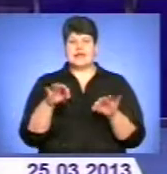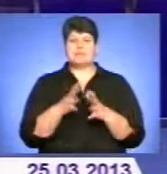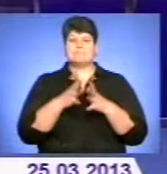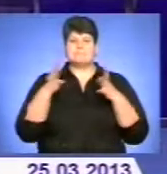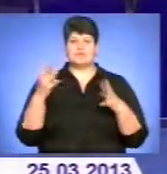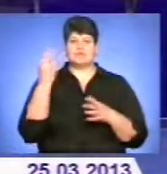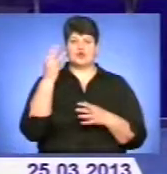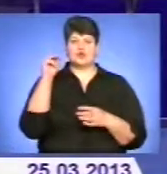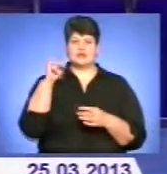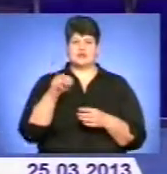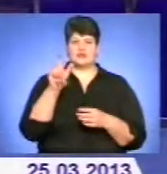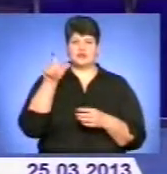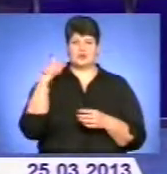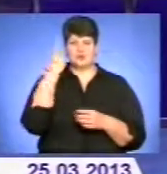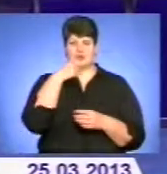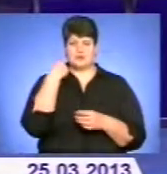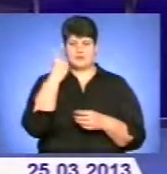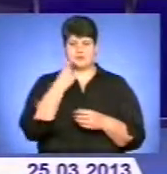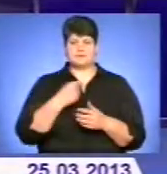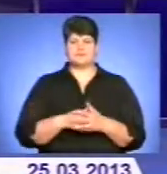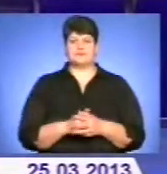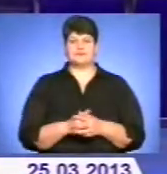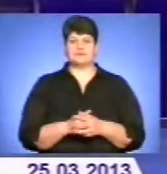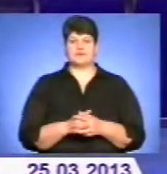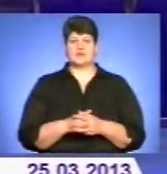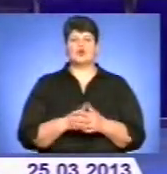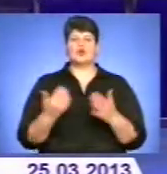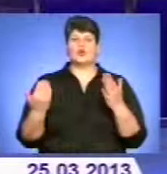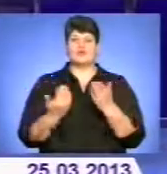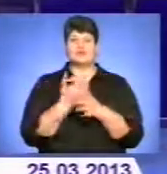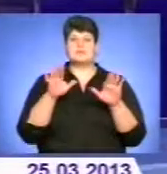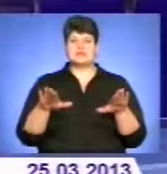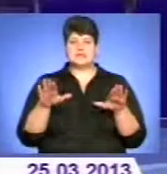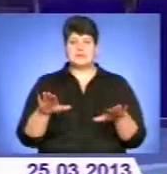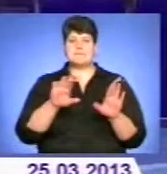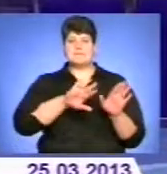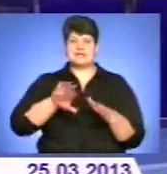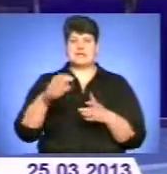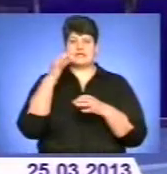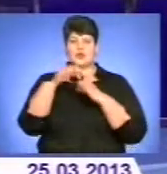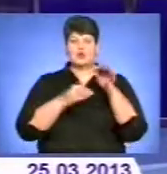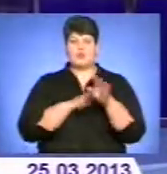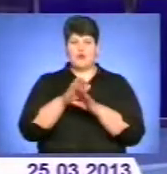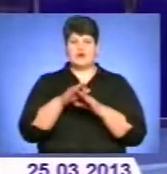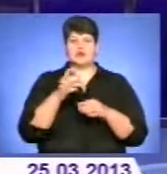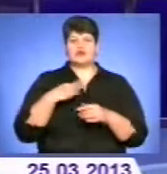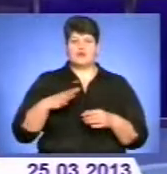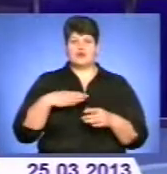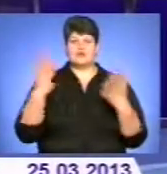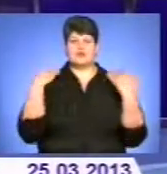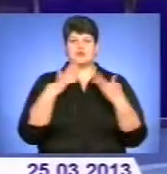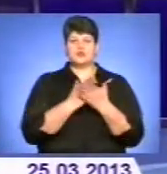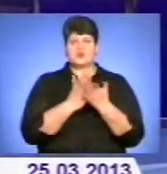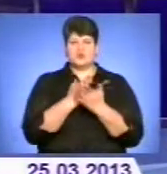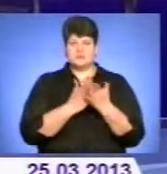трьох тисяч особам. І до новин місцевих. Після цілодобового чергування у вихідні службам вдалося